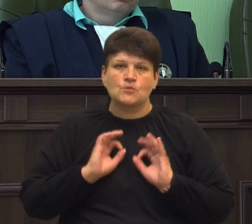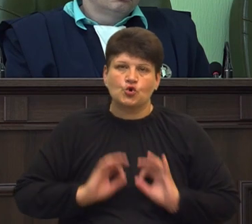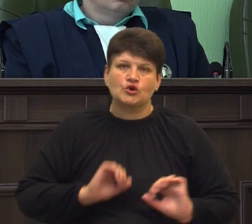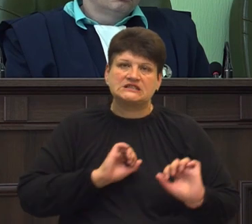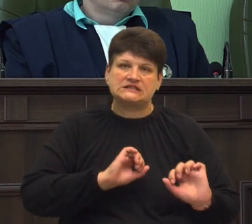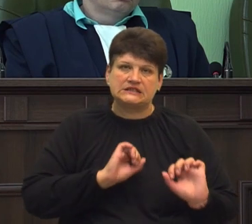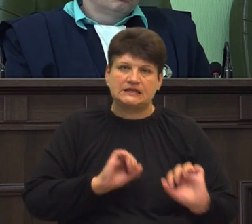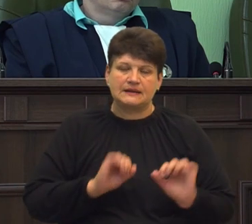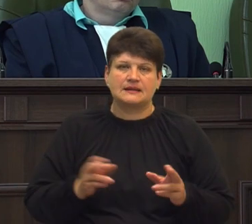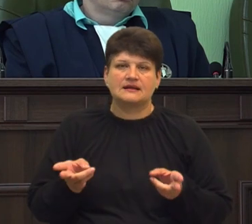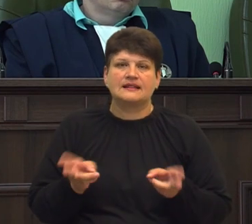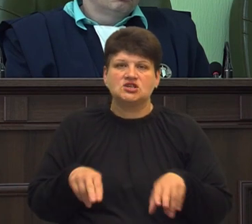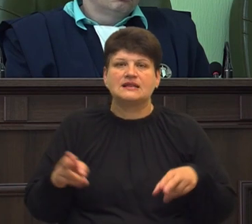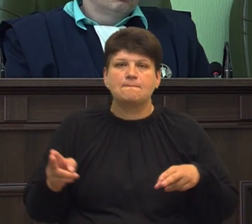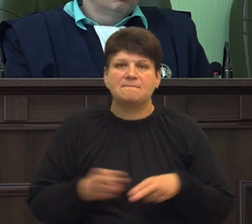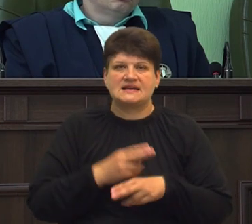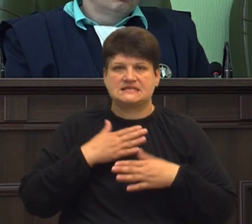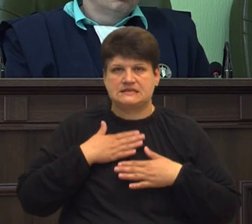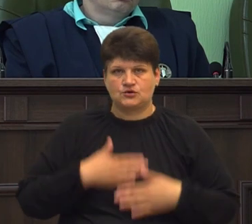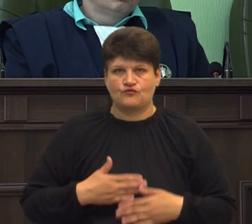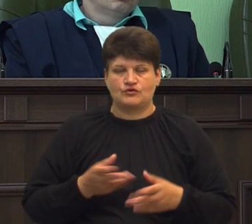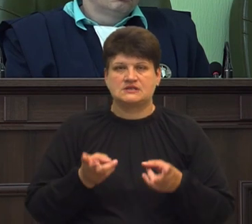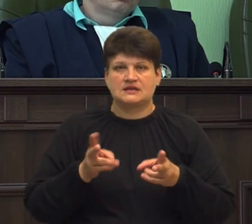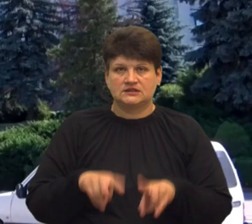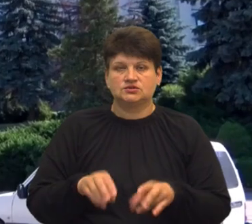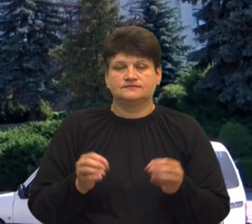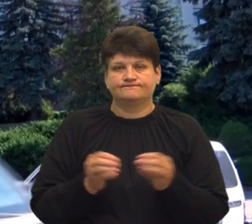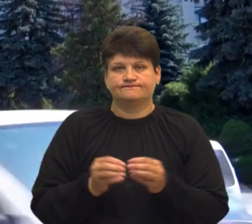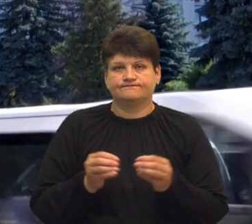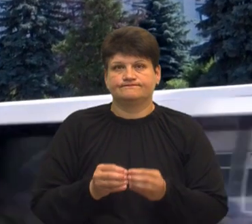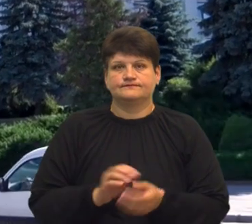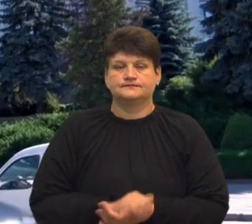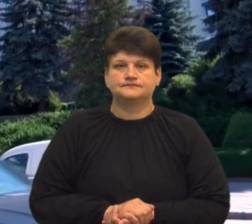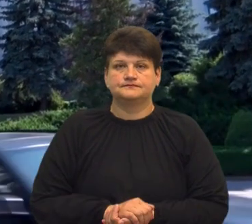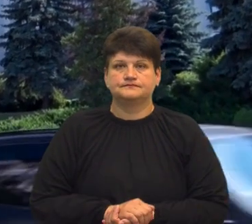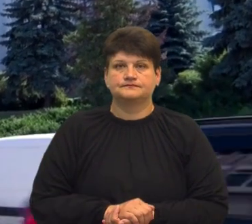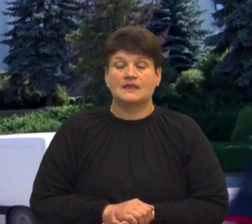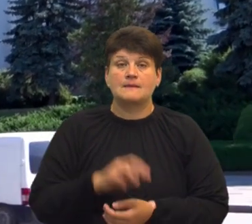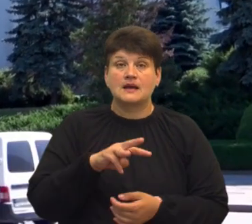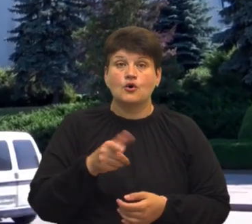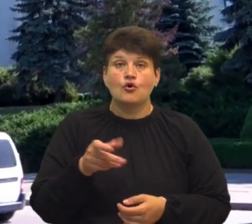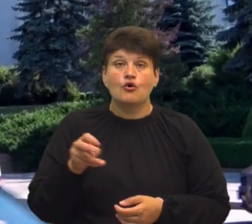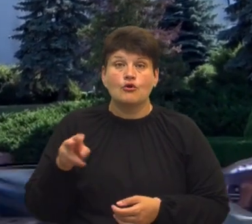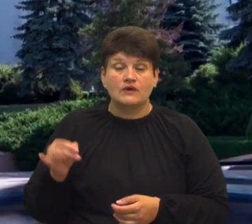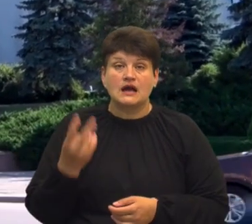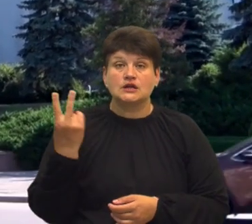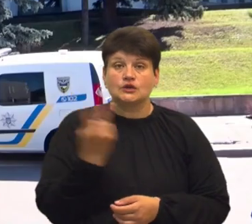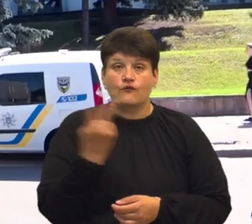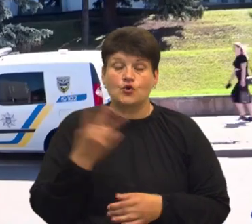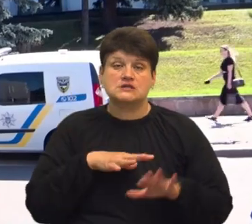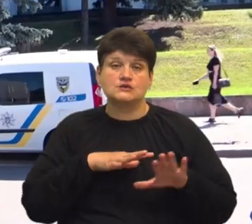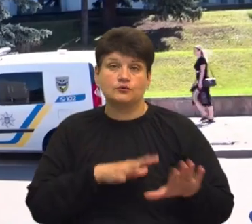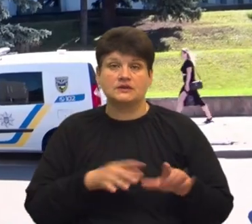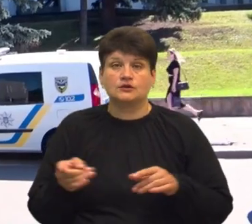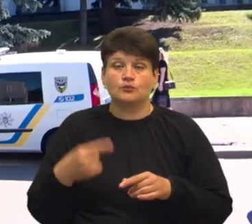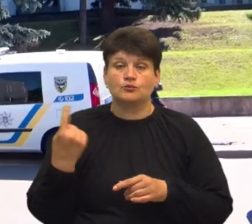задоволення. Ухвала набирає заповний сил в моменту прооглошення та не підлягає скарження. Нагадаю, Михайла Головка та двох заступників голови Тернопільської обласної